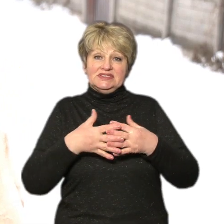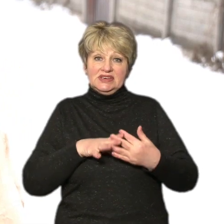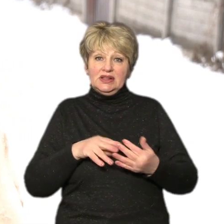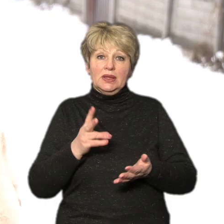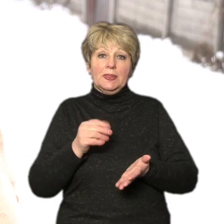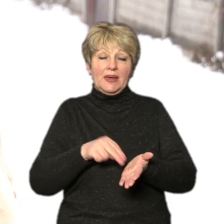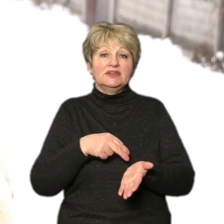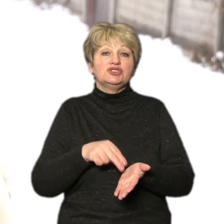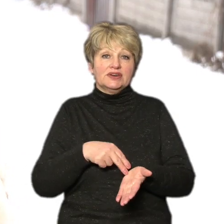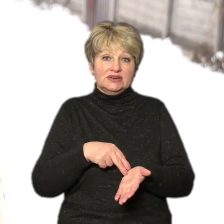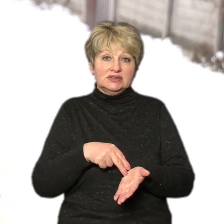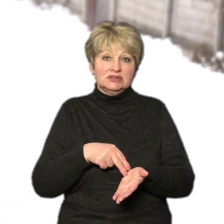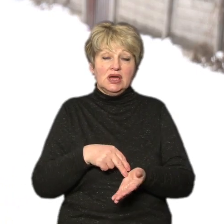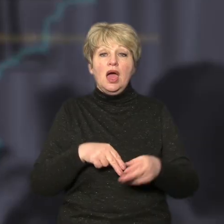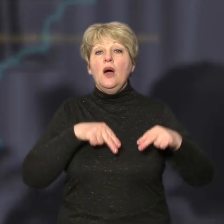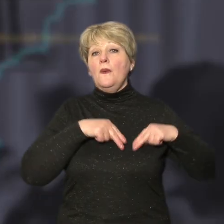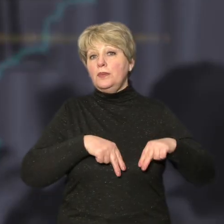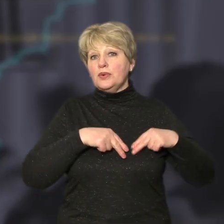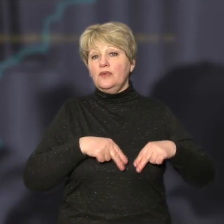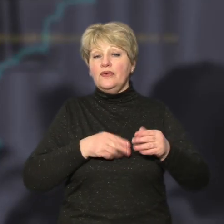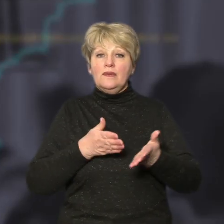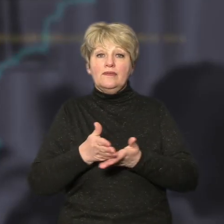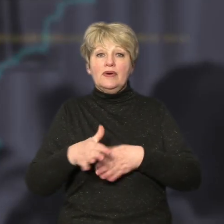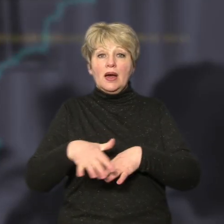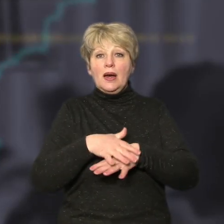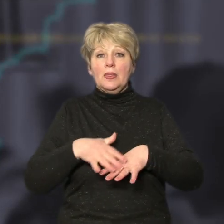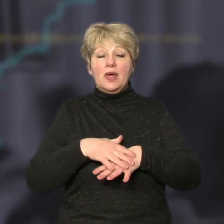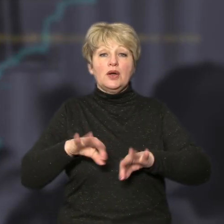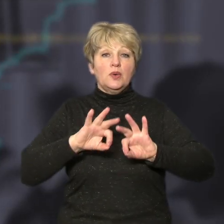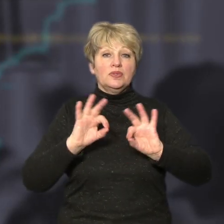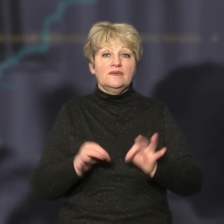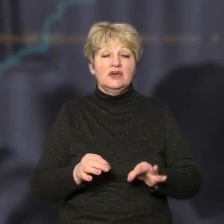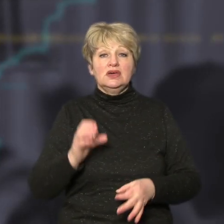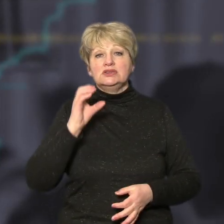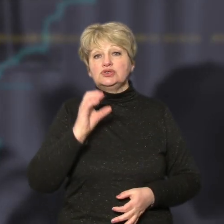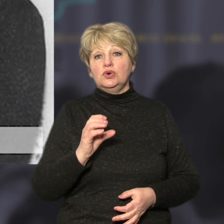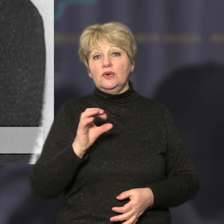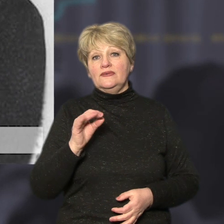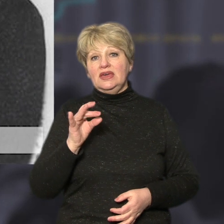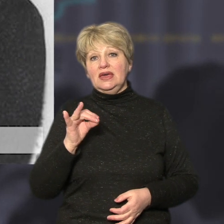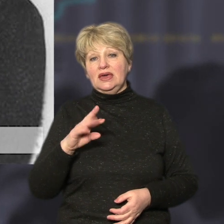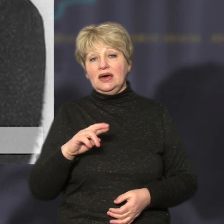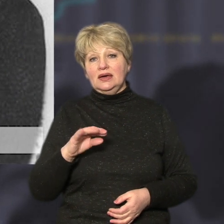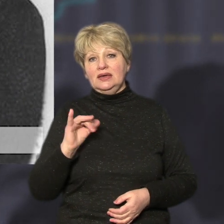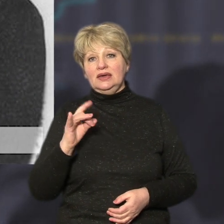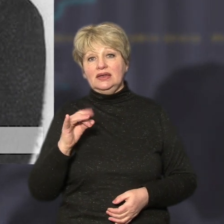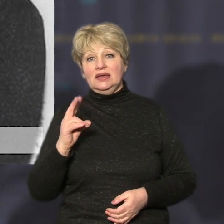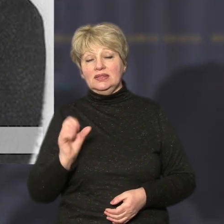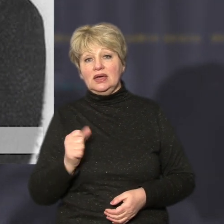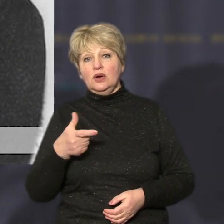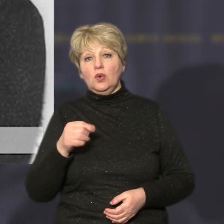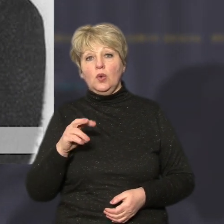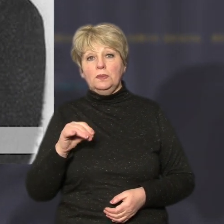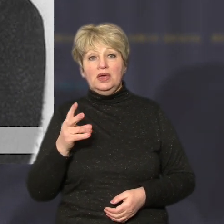Черкащині, працювали в галузі народного мистецтва Софія і Ірина Гоменюки. Ірина малювала більш